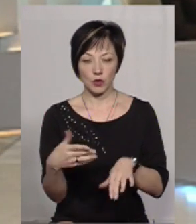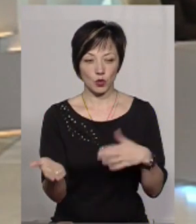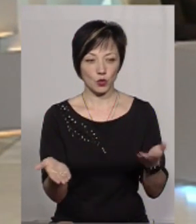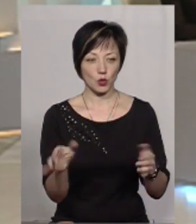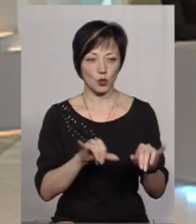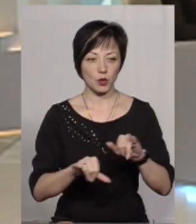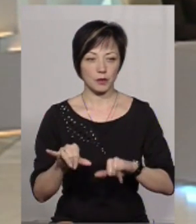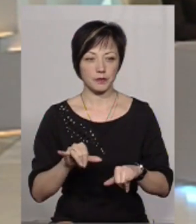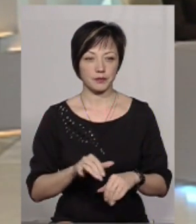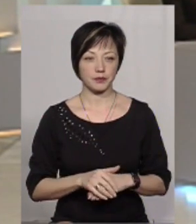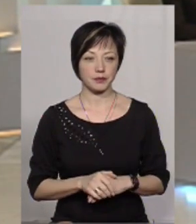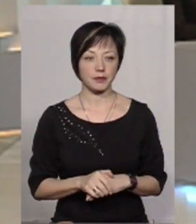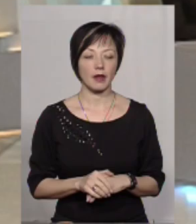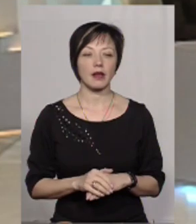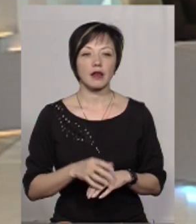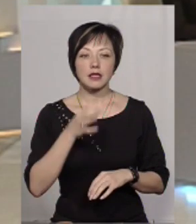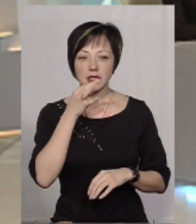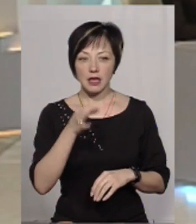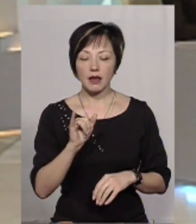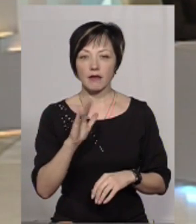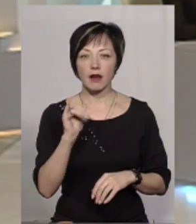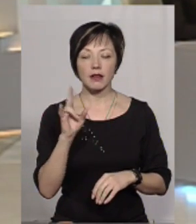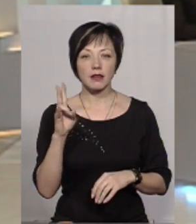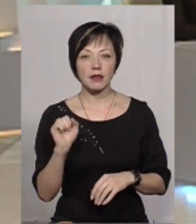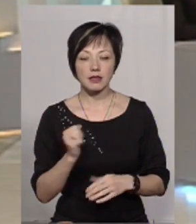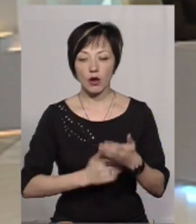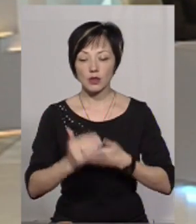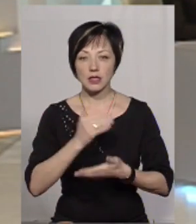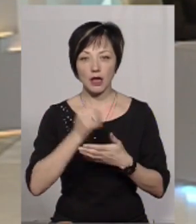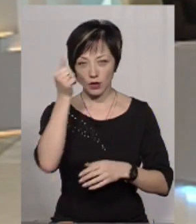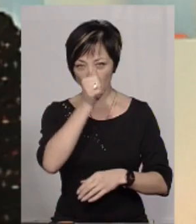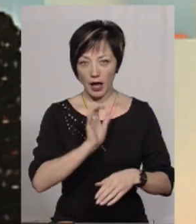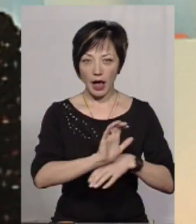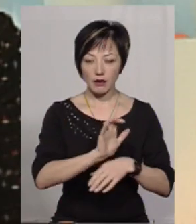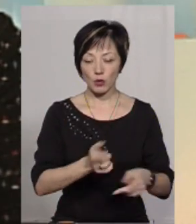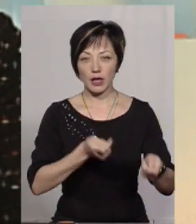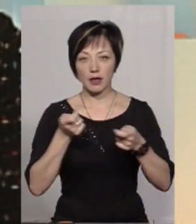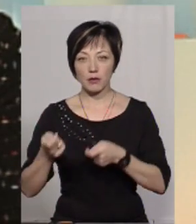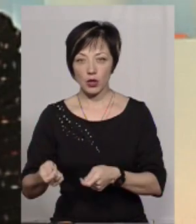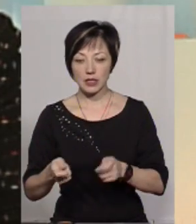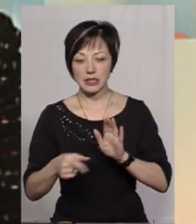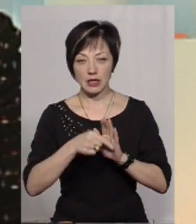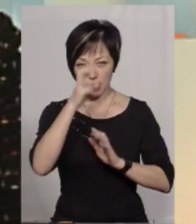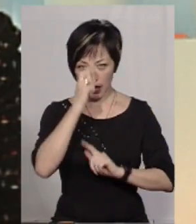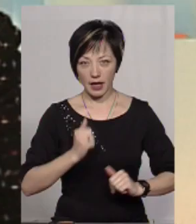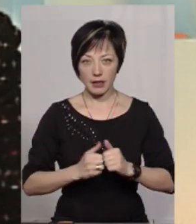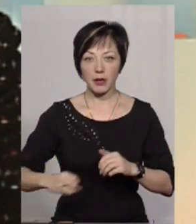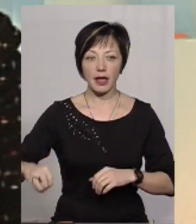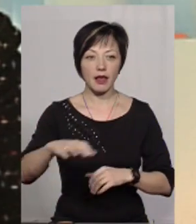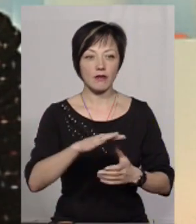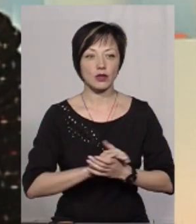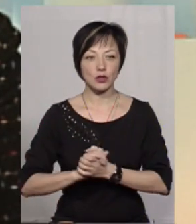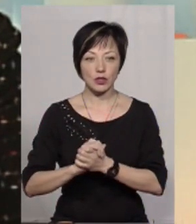Ви знаєте, як правильно зазначила пана Іванна, за останні роки експорт і імпорт з країнами Європейського Союзу в нас